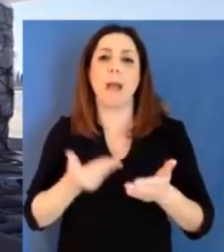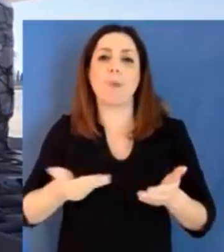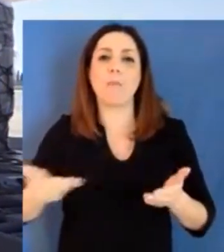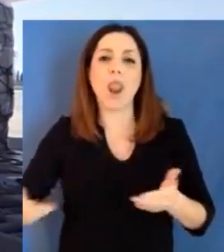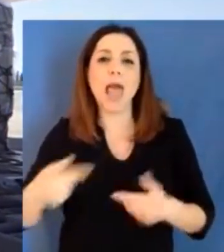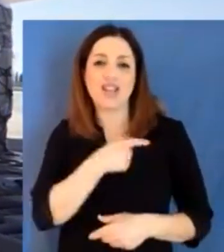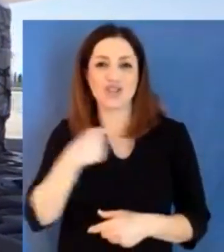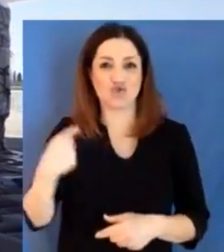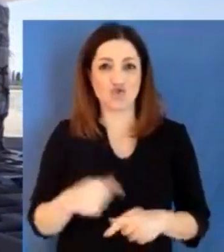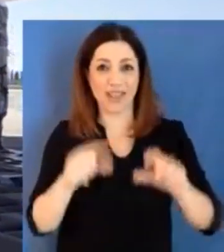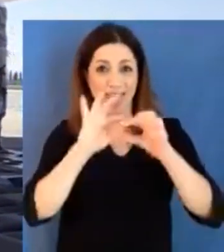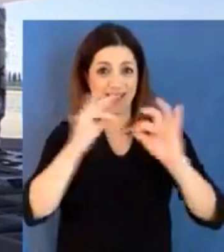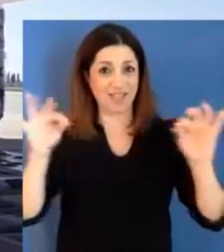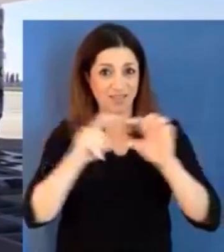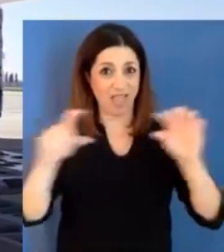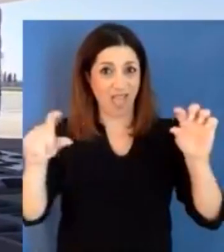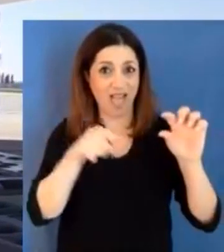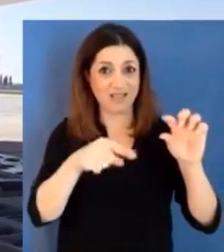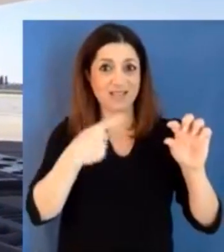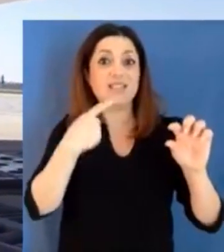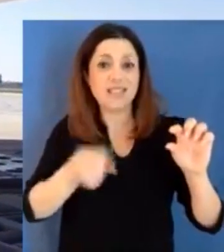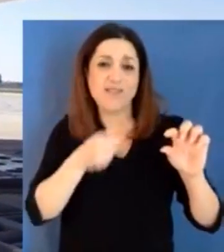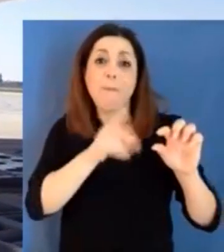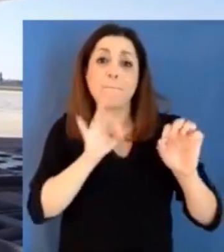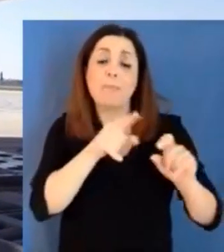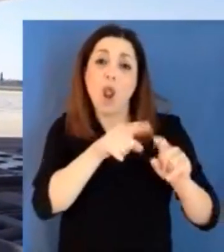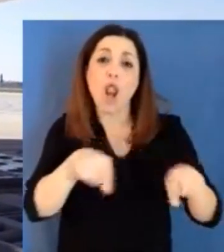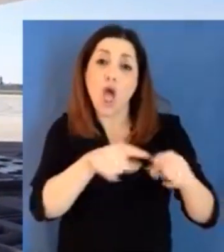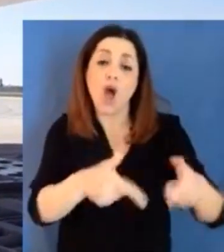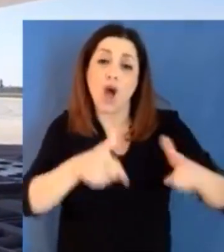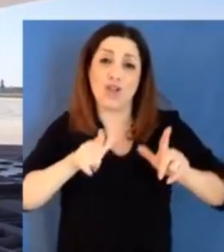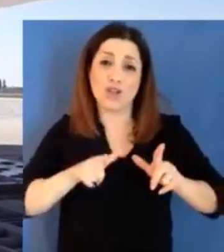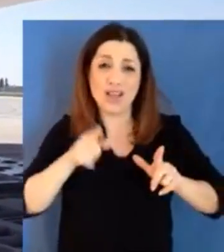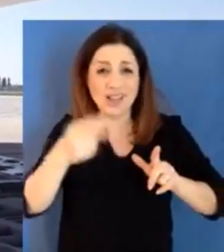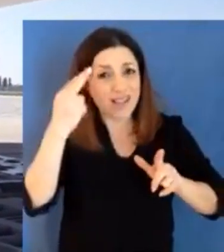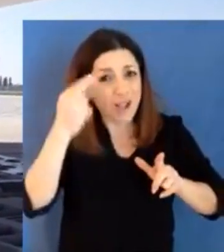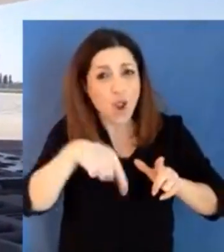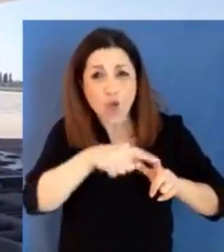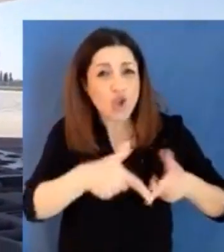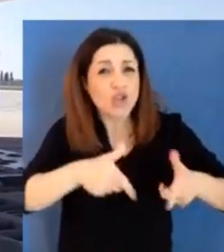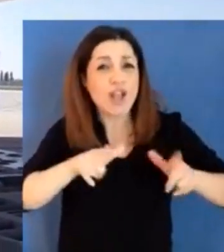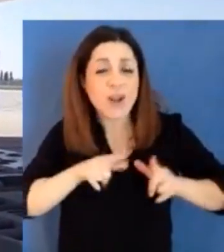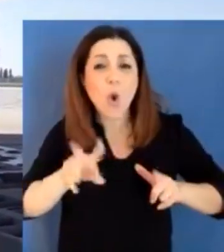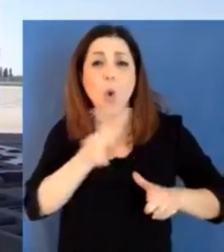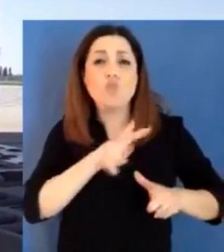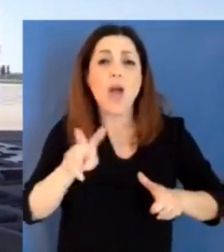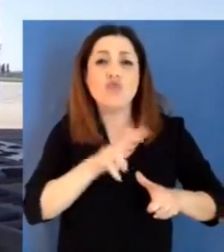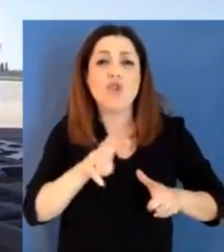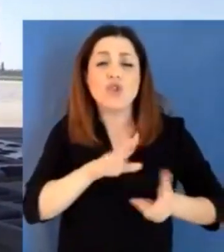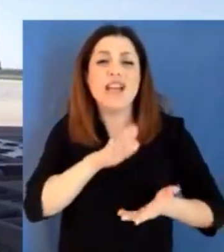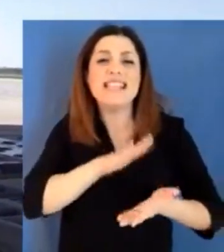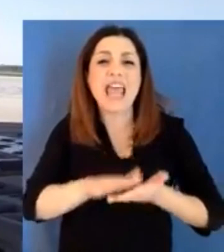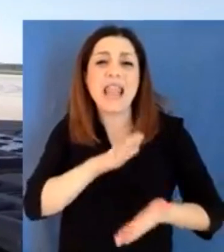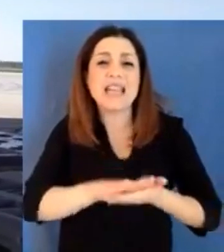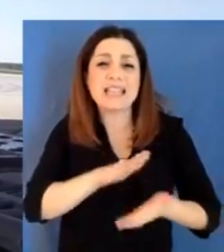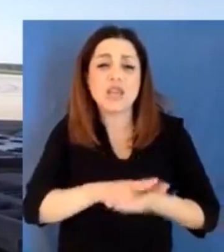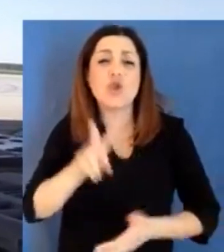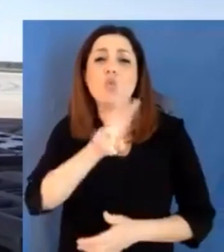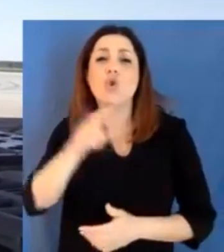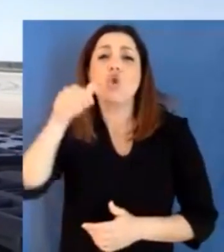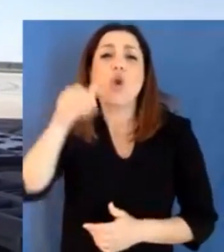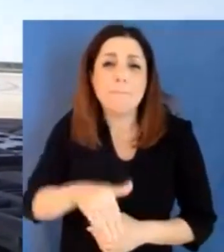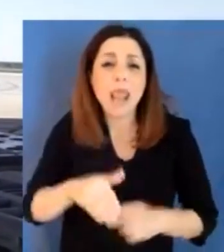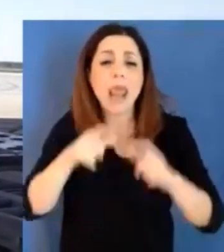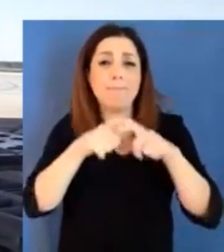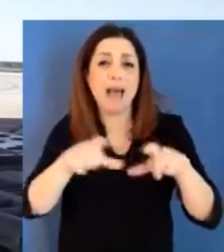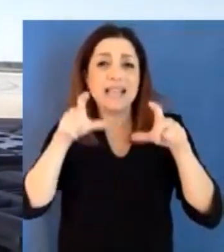sterilizzatori, hanno regalato 200 mila mascherine, abbiamo fatto un grosso investimento e noi ci auguriamo in futuro di